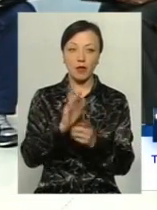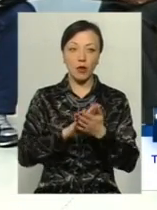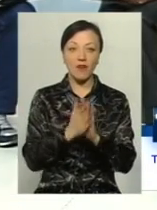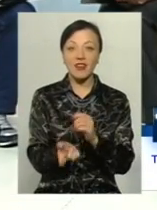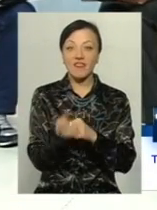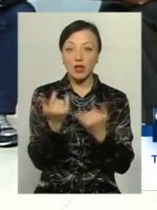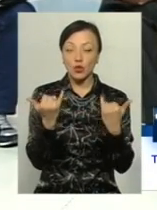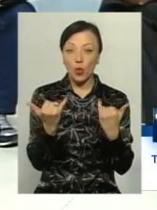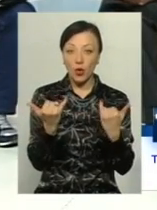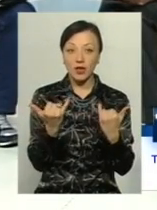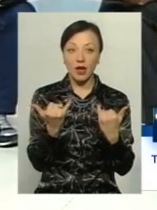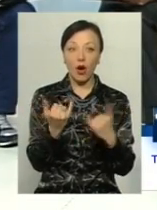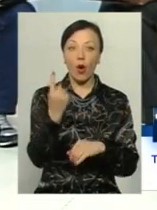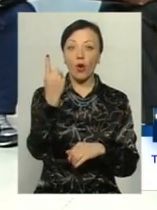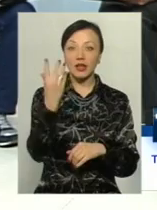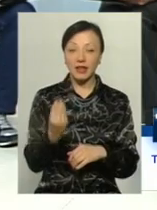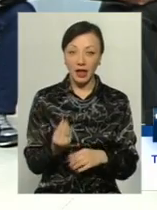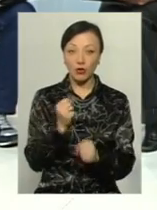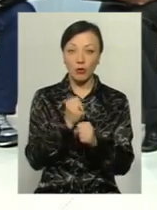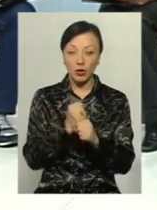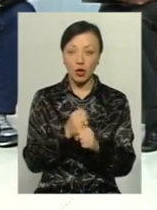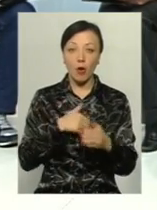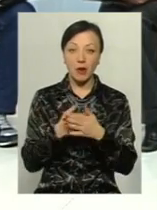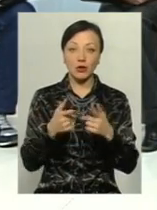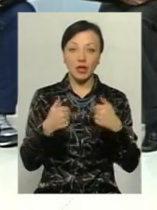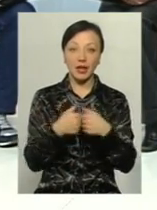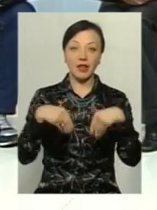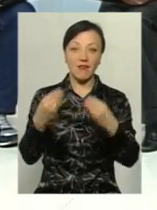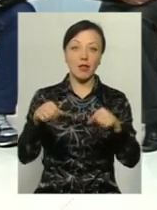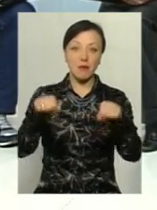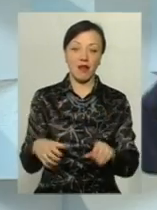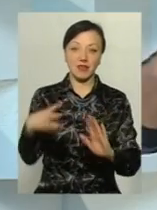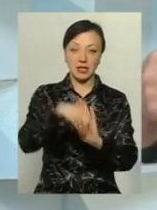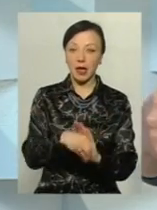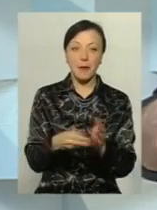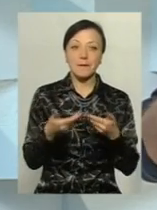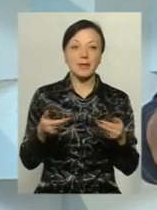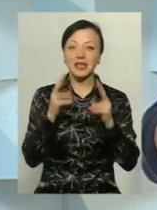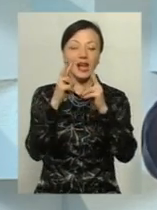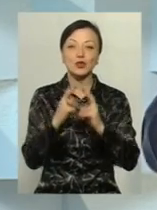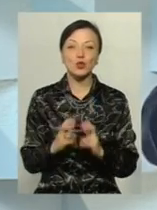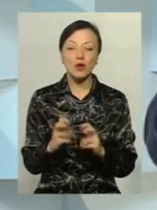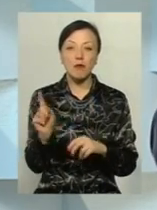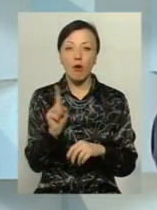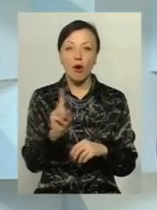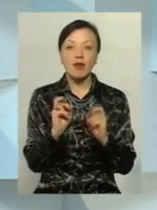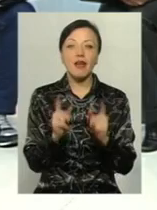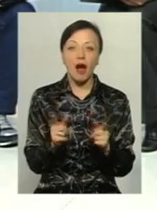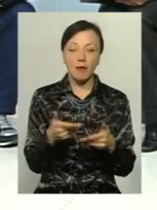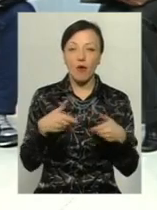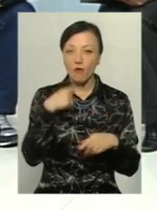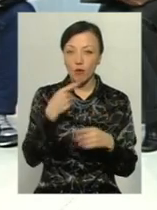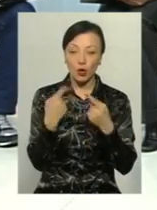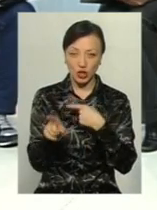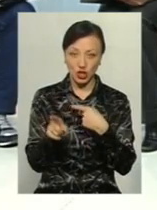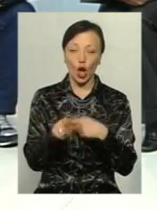і виявляється, сьогодні навіть один-денні роботи громадської організації давало право туди зайти. Ми не аналізуємо, як, ми говоримо